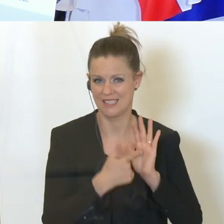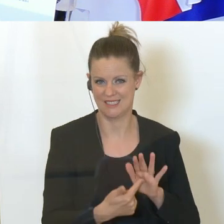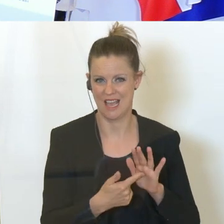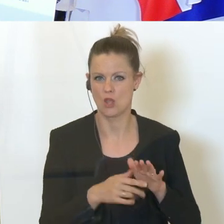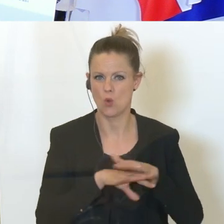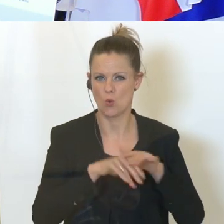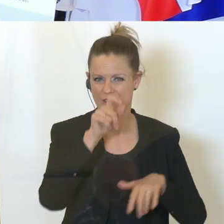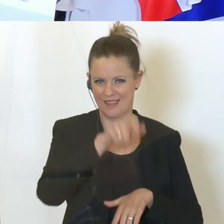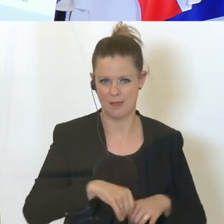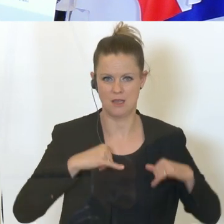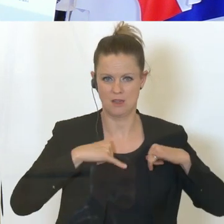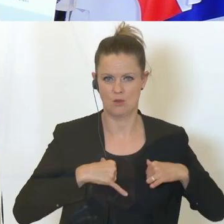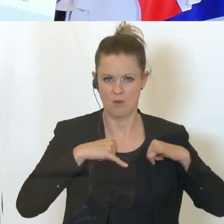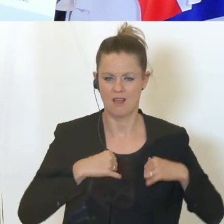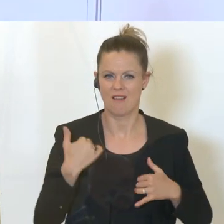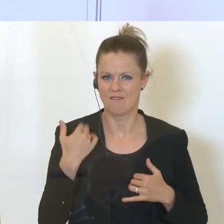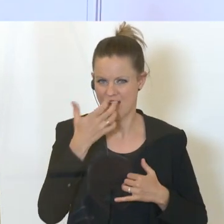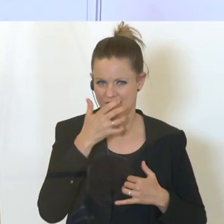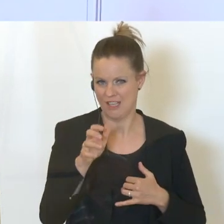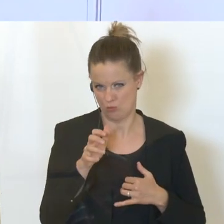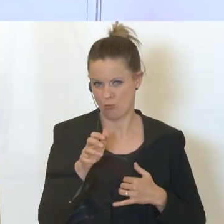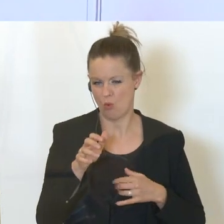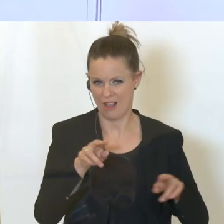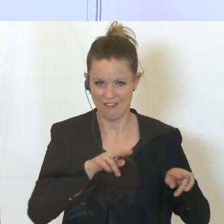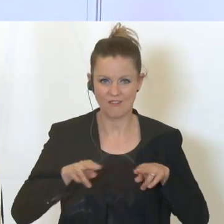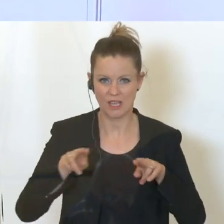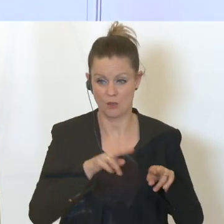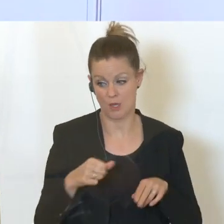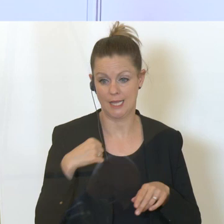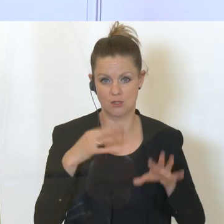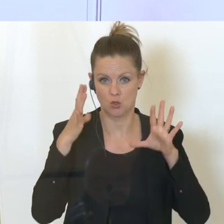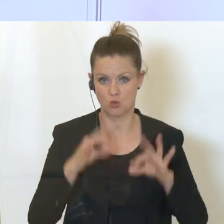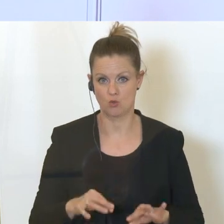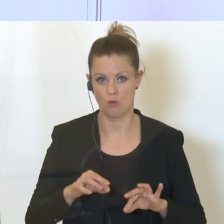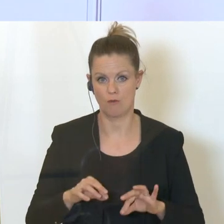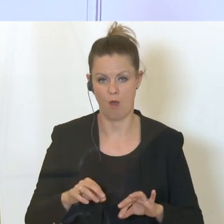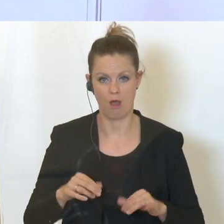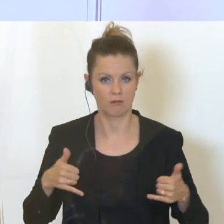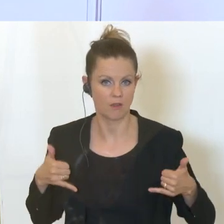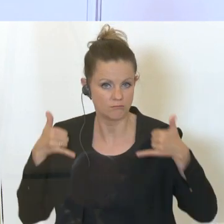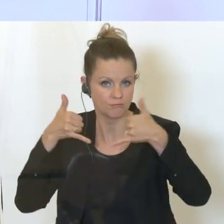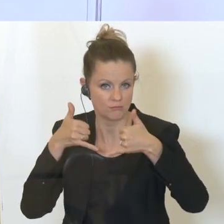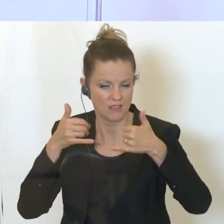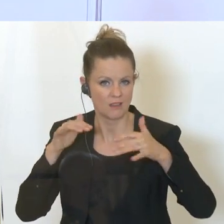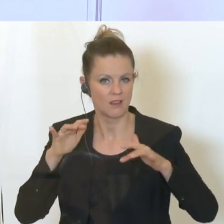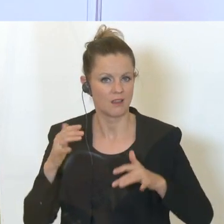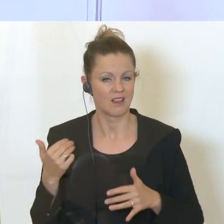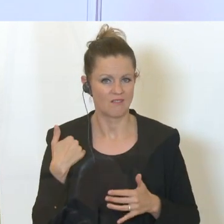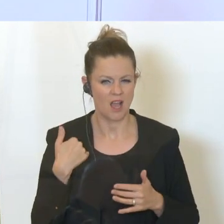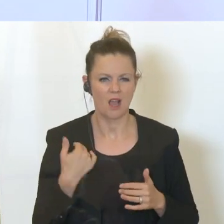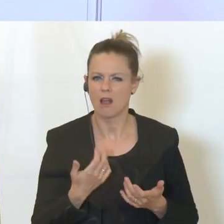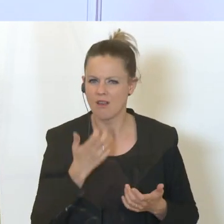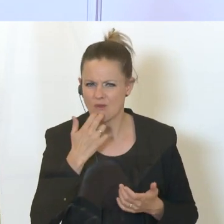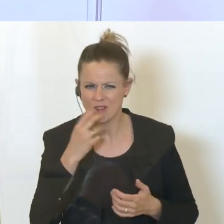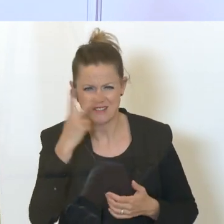aus Tirol. Also war ein Video auf Facebook. Und wir haben gestern gleich miteinander telefoniert, weil ich eben verstehen wollte, was sind die